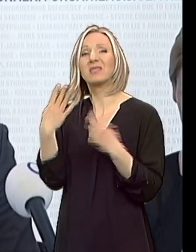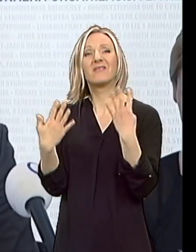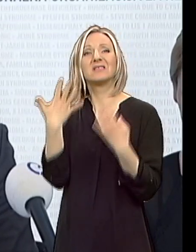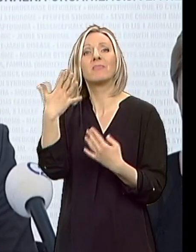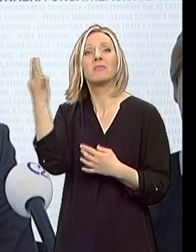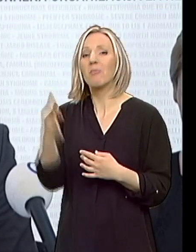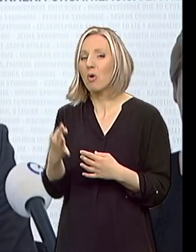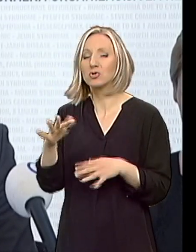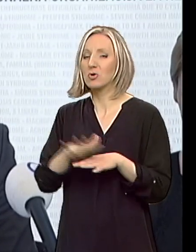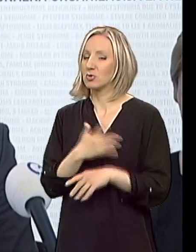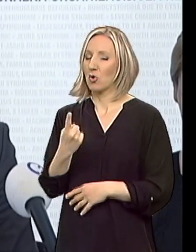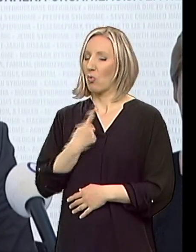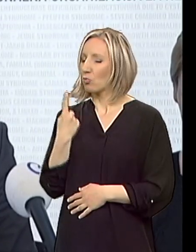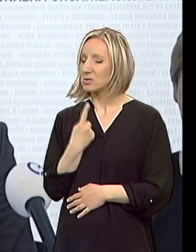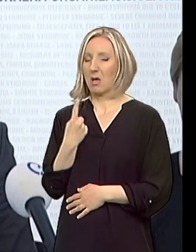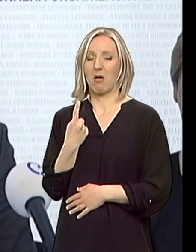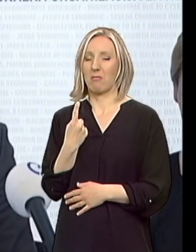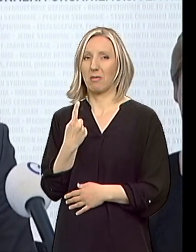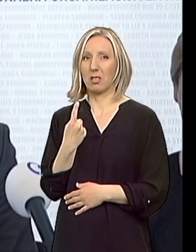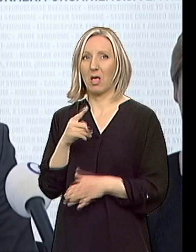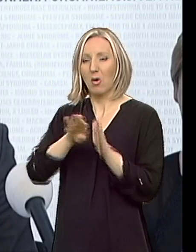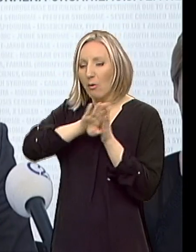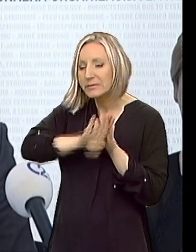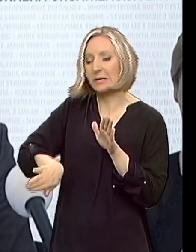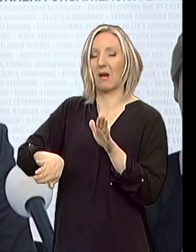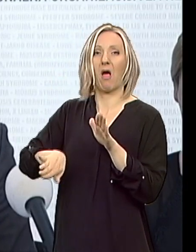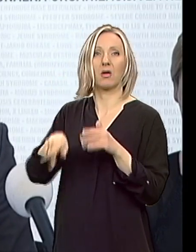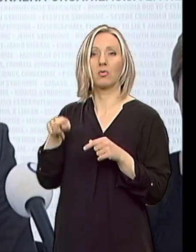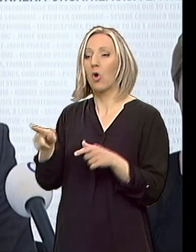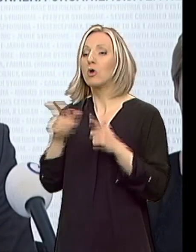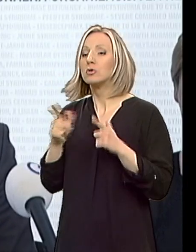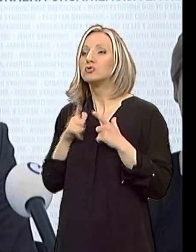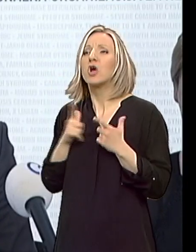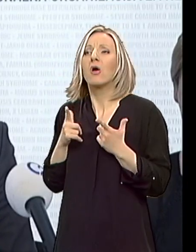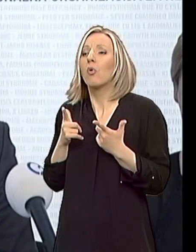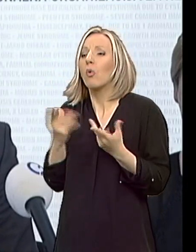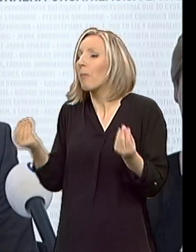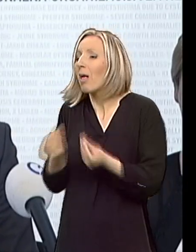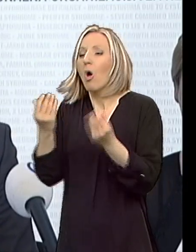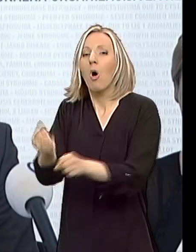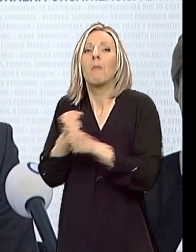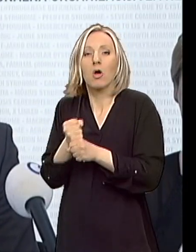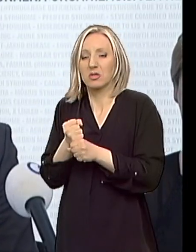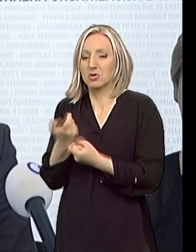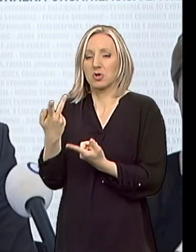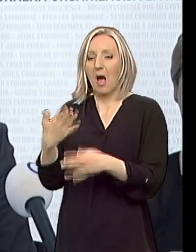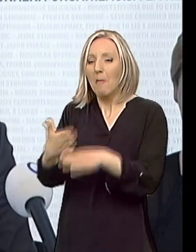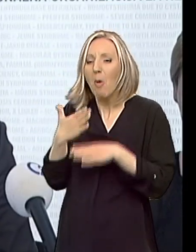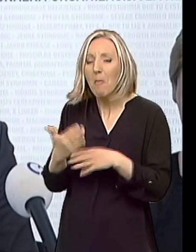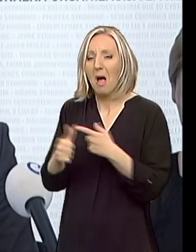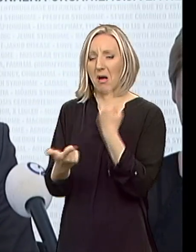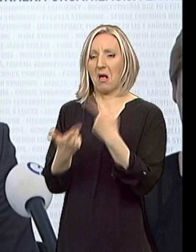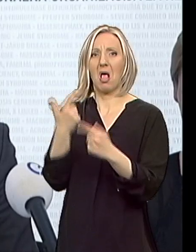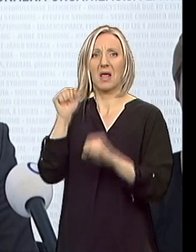izolovano i skrajnuto. I očekuju različite druge vidove podračke. Bilo da su to pomagala rehabilitacija,